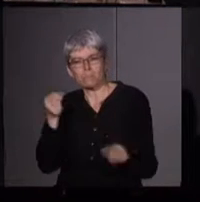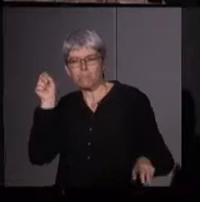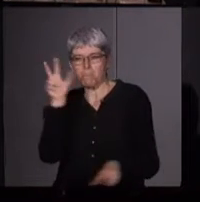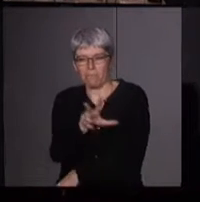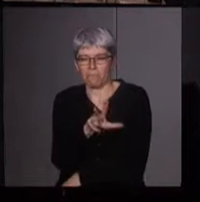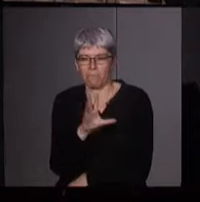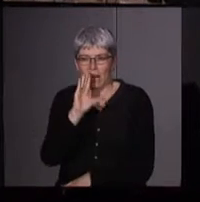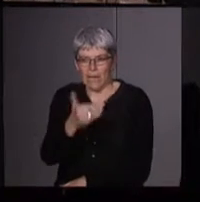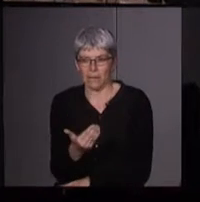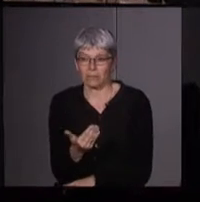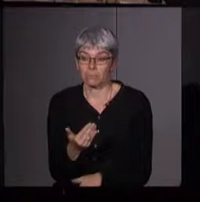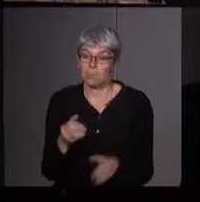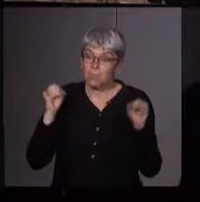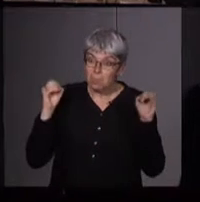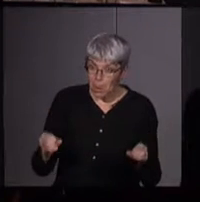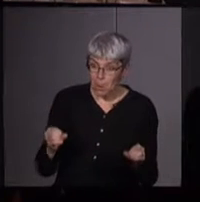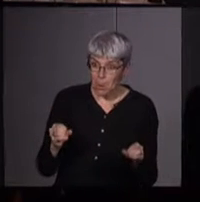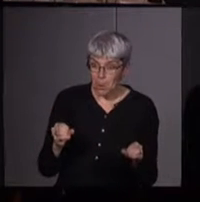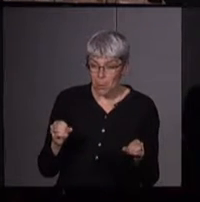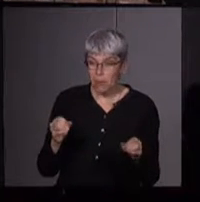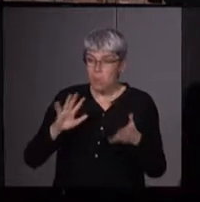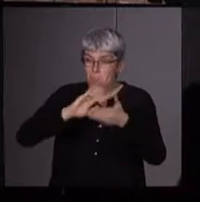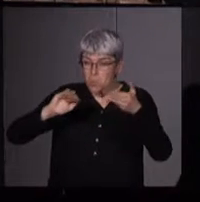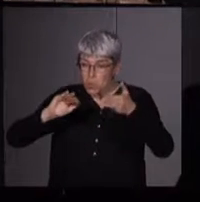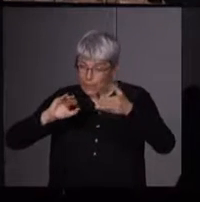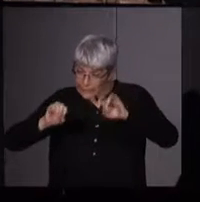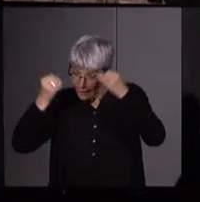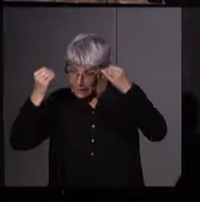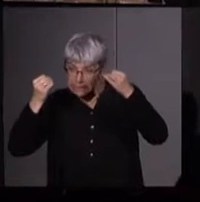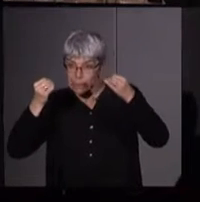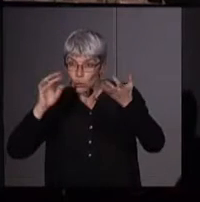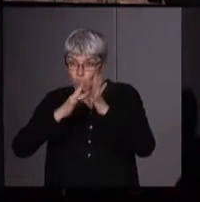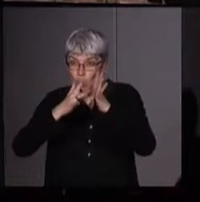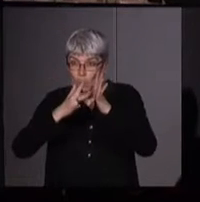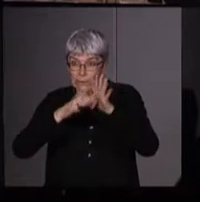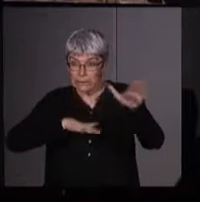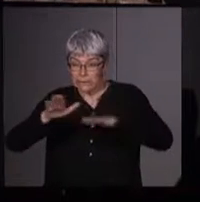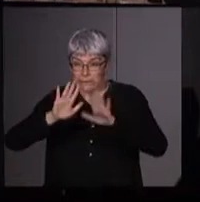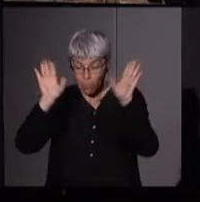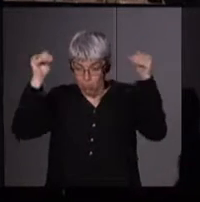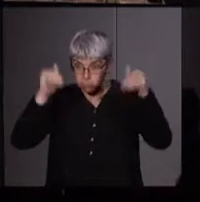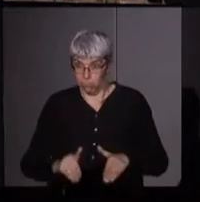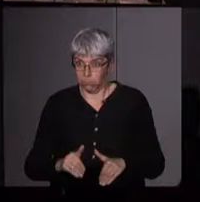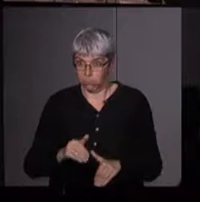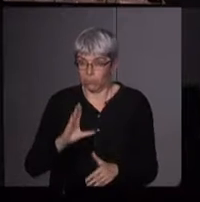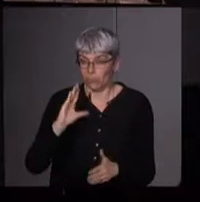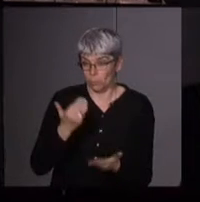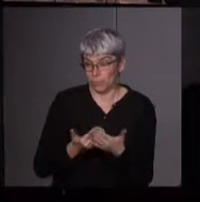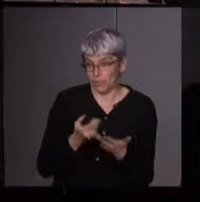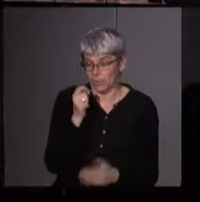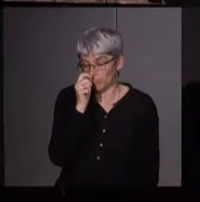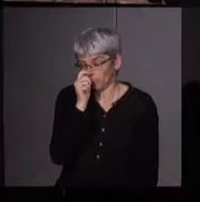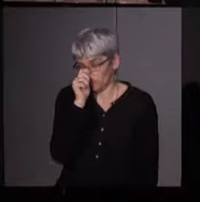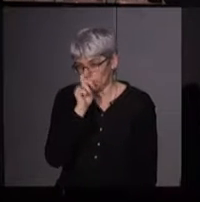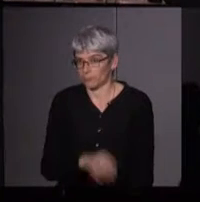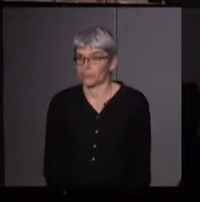un sort. Si nous pouvons fissurer ces murs, disent-elles, tout le système s'effondrera. If we can crack the walls of